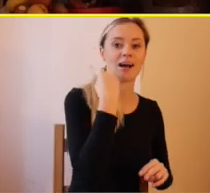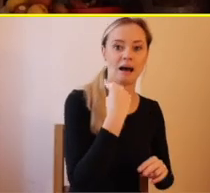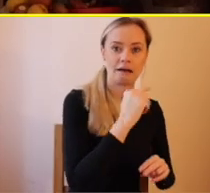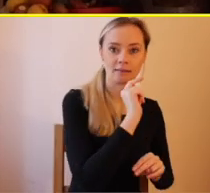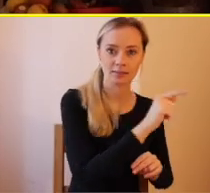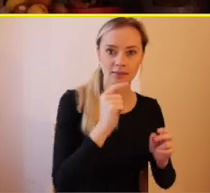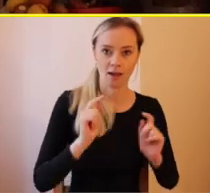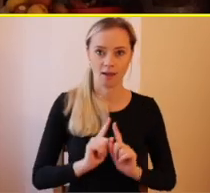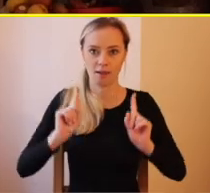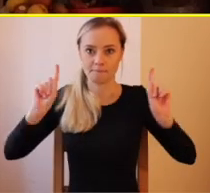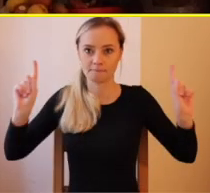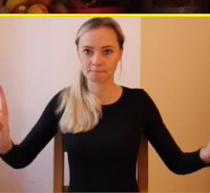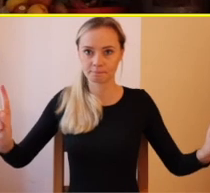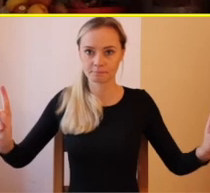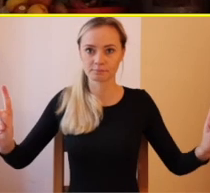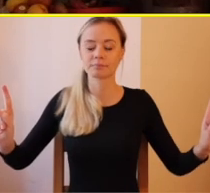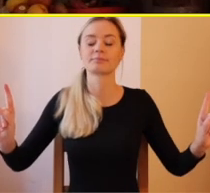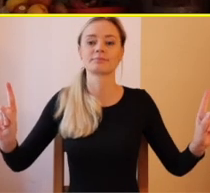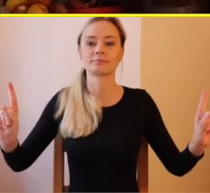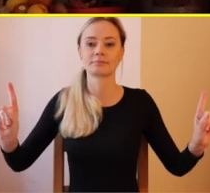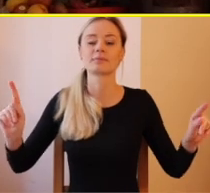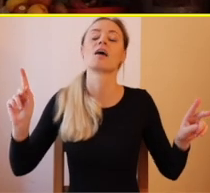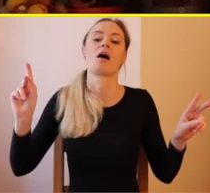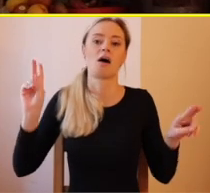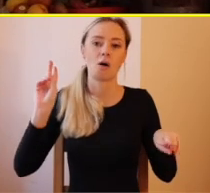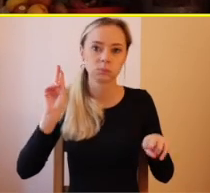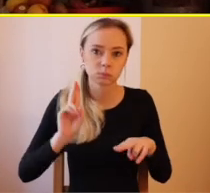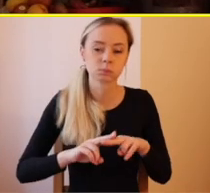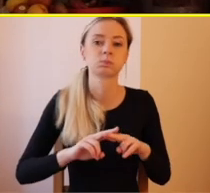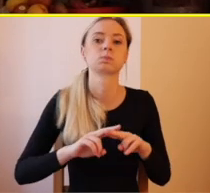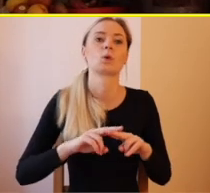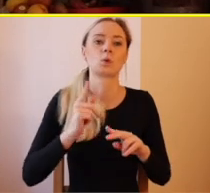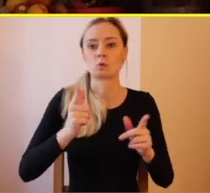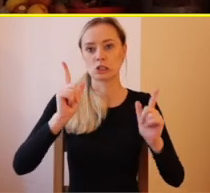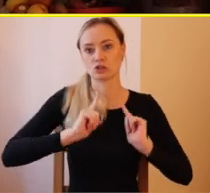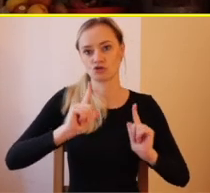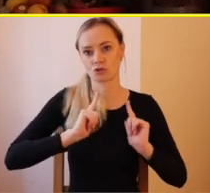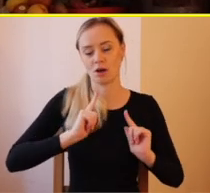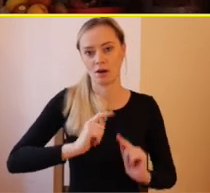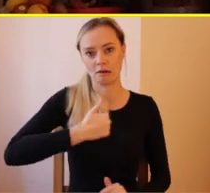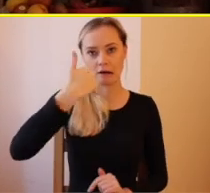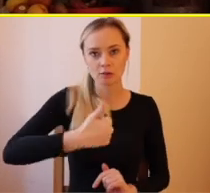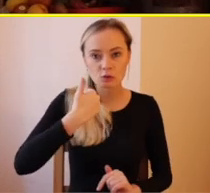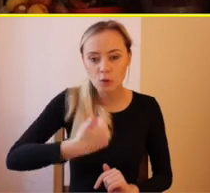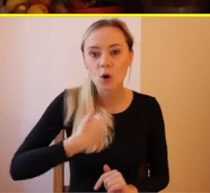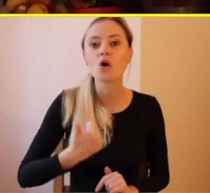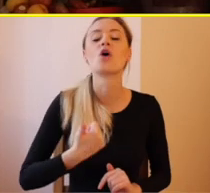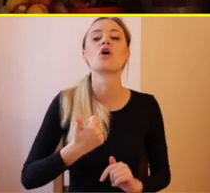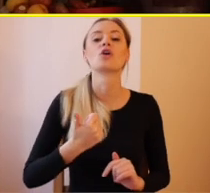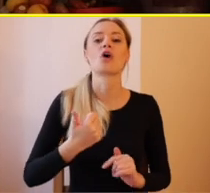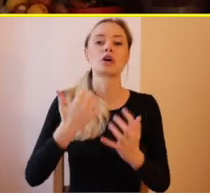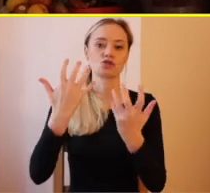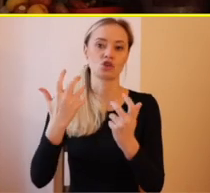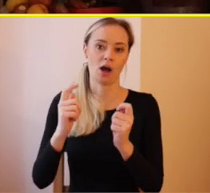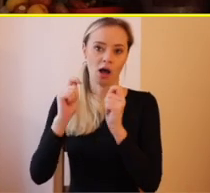do Anglicka, pretože tam som robila ako auperka. A vlastne presne rok po svadbe som